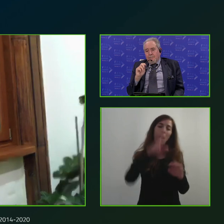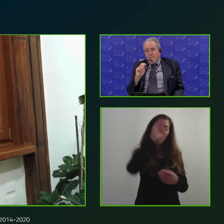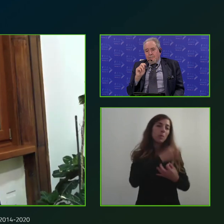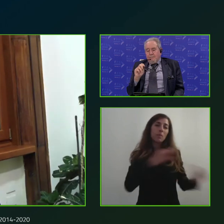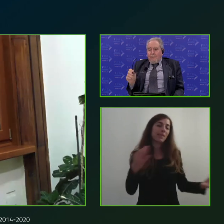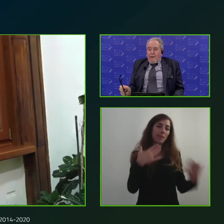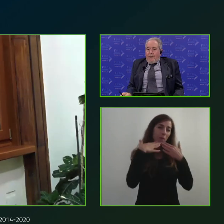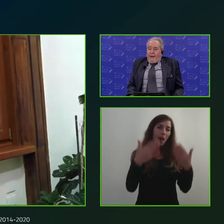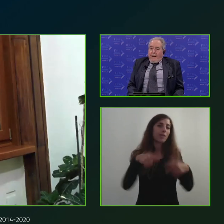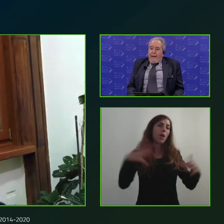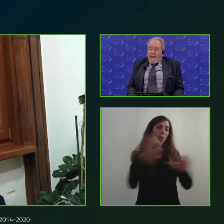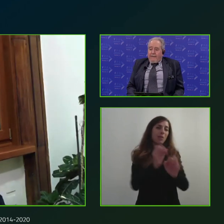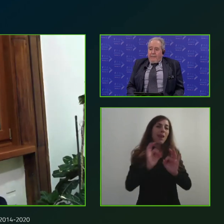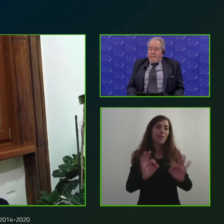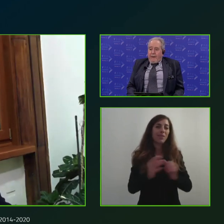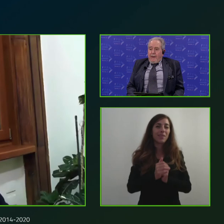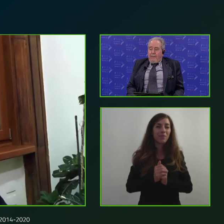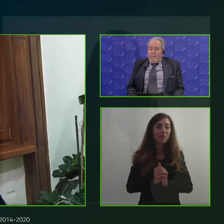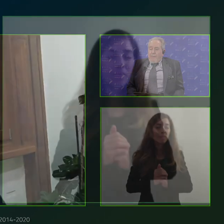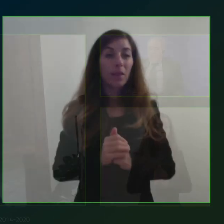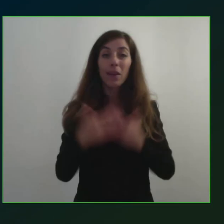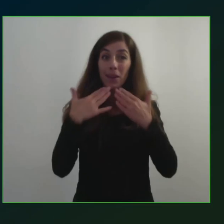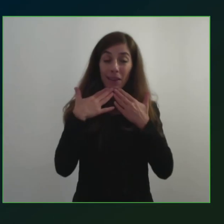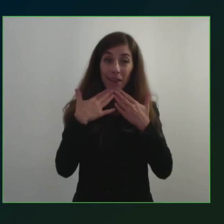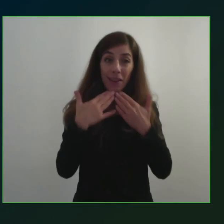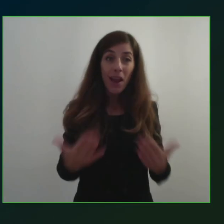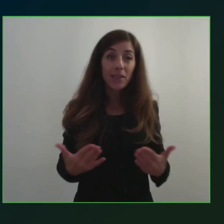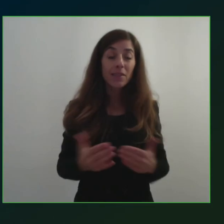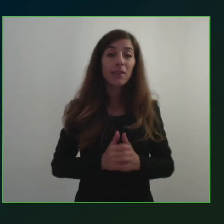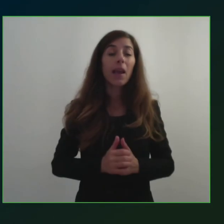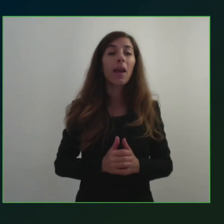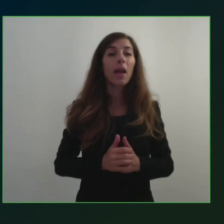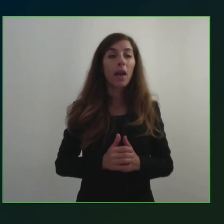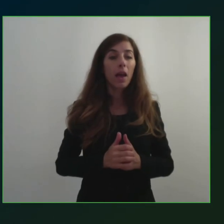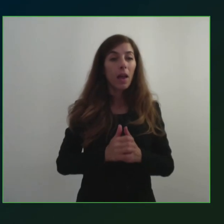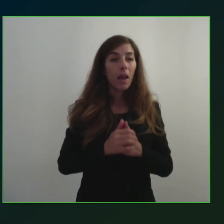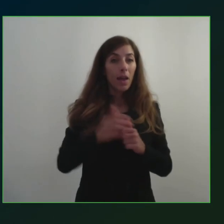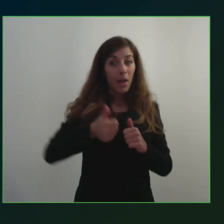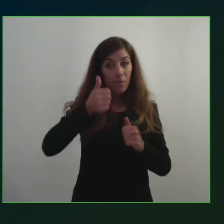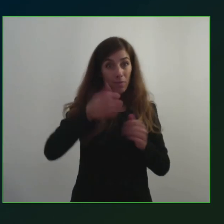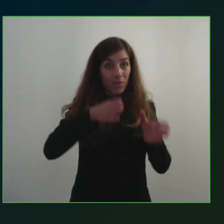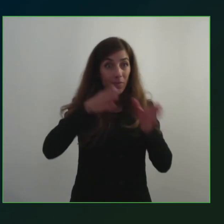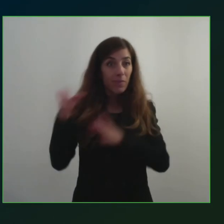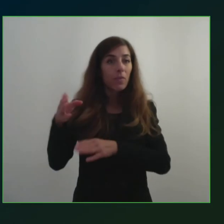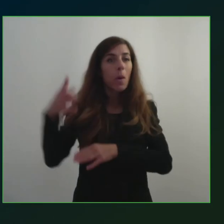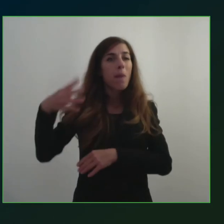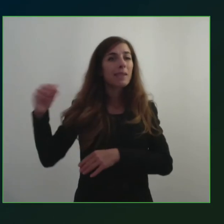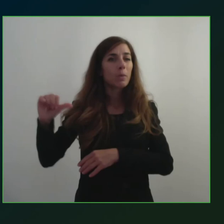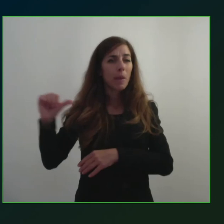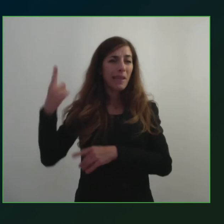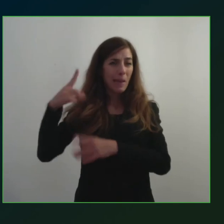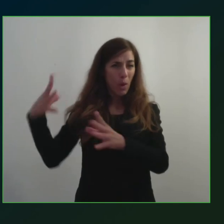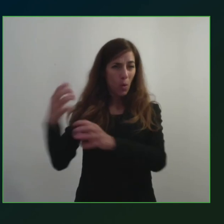concluderei in questo modo grazie prima di dare la parola a Massimo Sabatini per le sue conclusioni